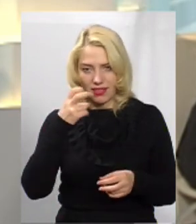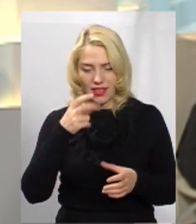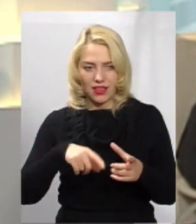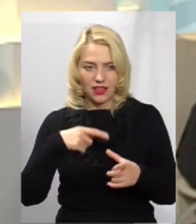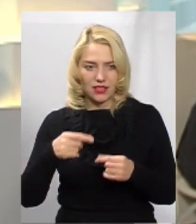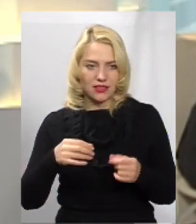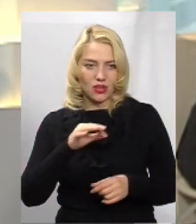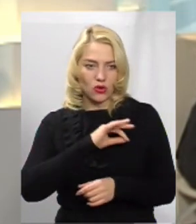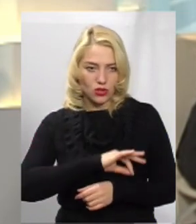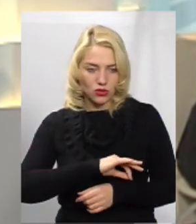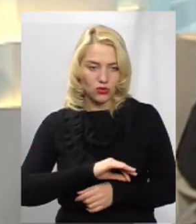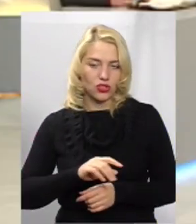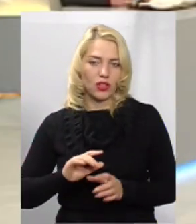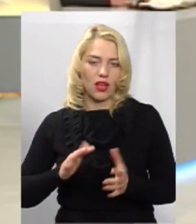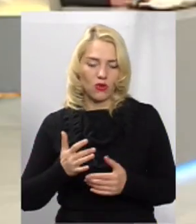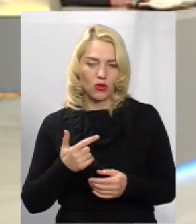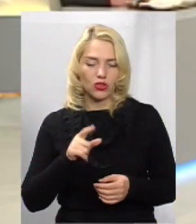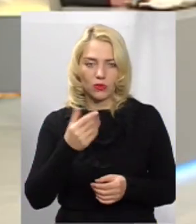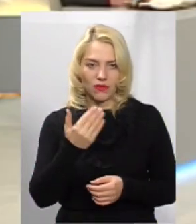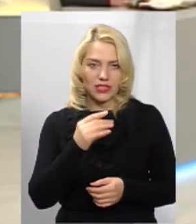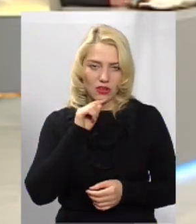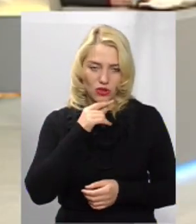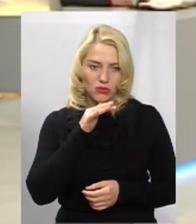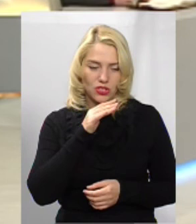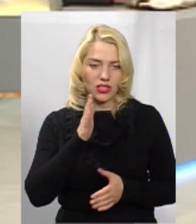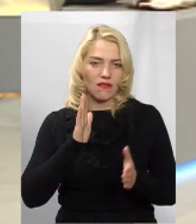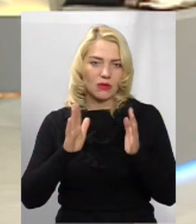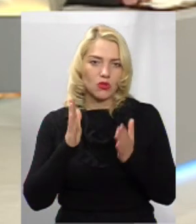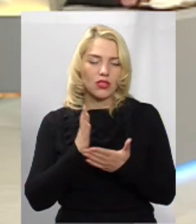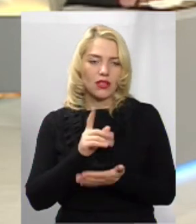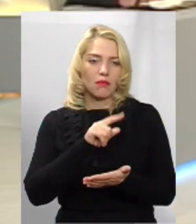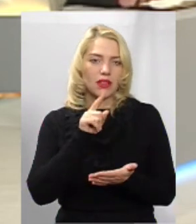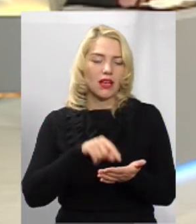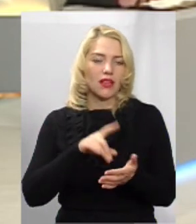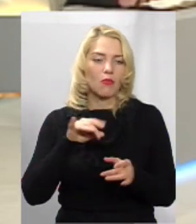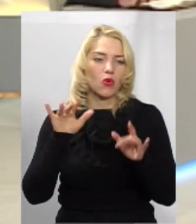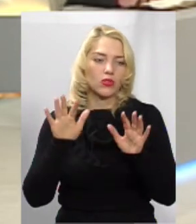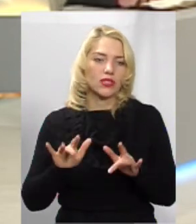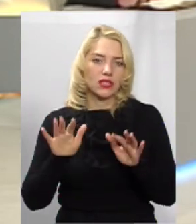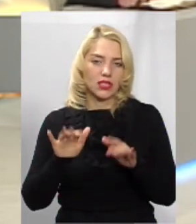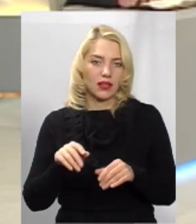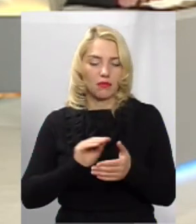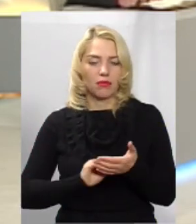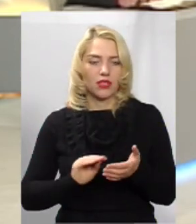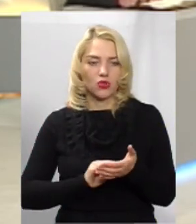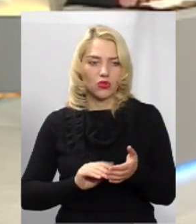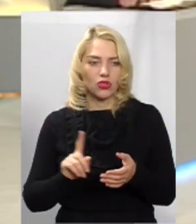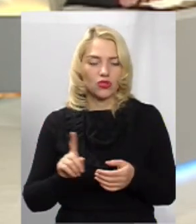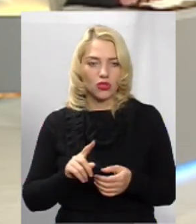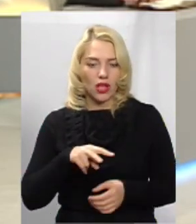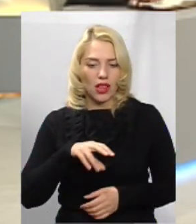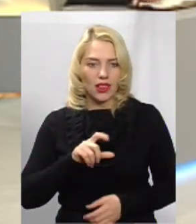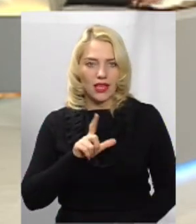Користуючись нагодою, що ви зекономили час, також є в ФСБ питання про сніг. Пишуть, що в Лезново